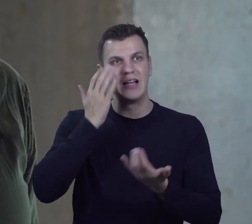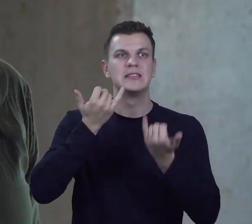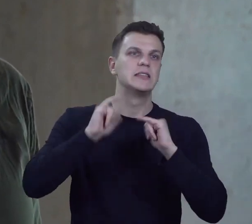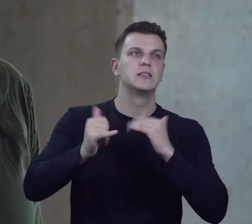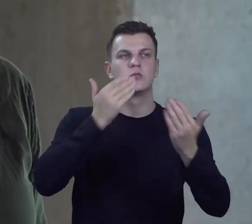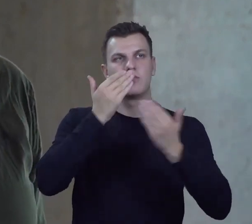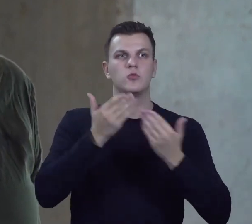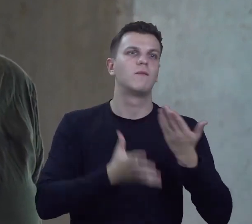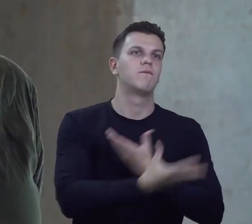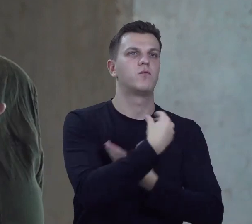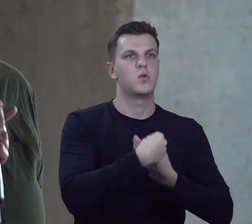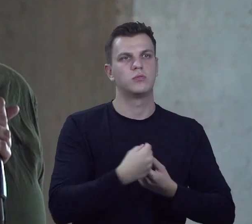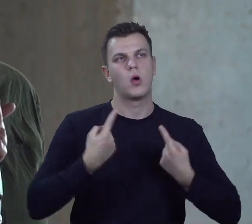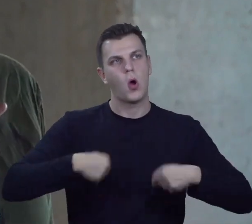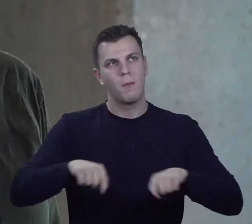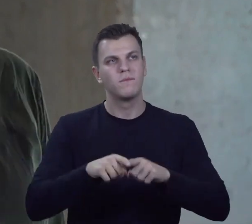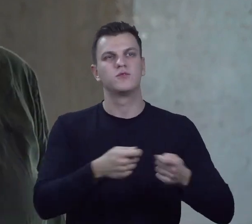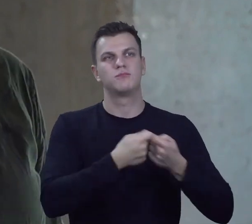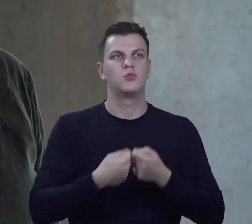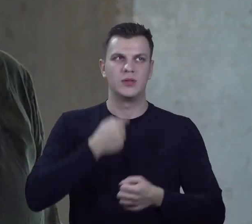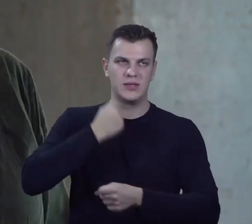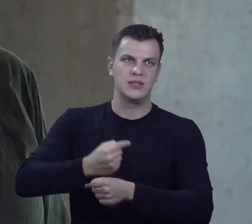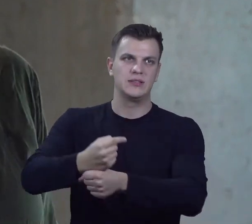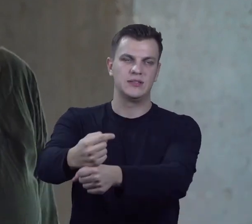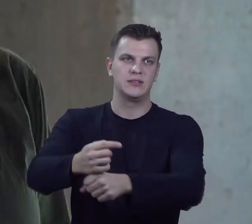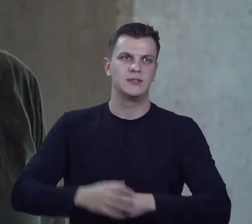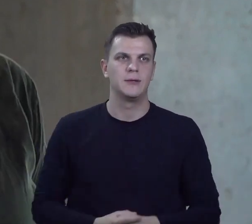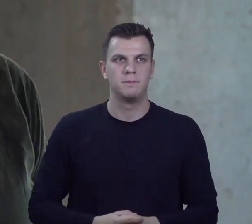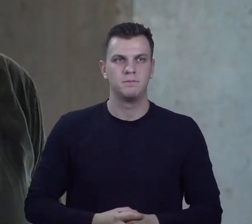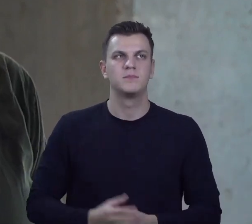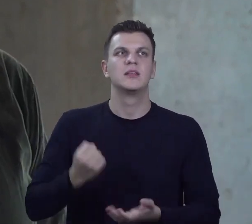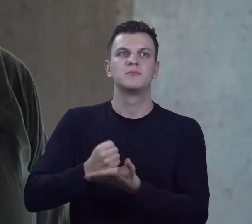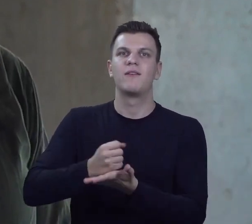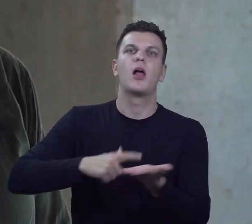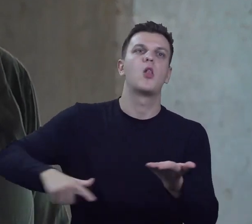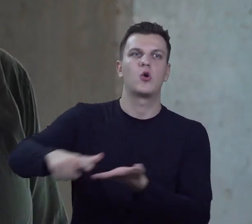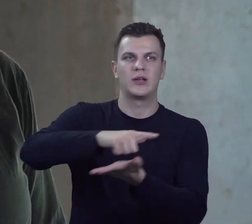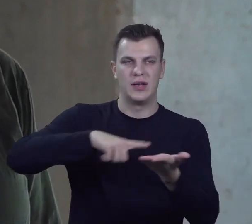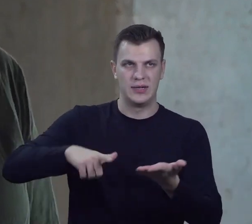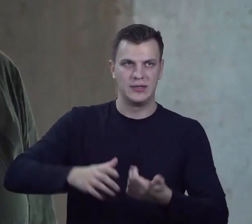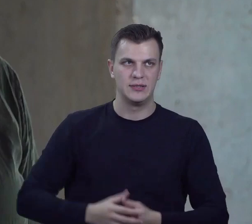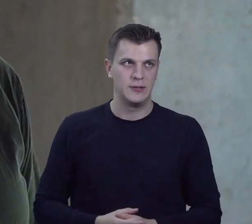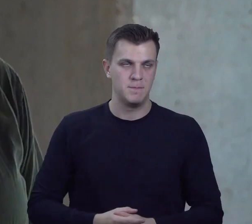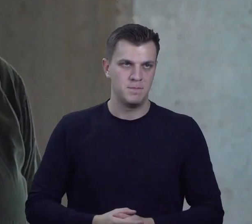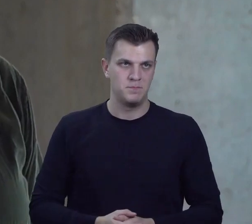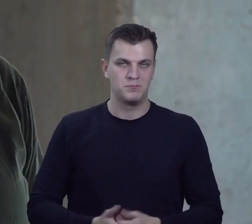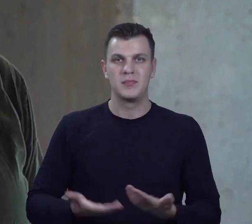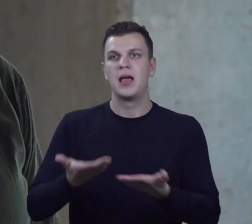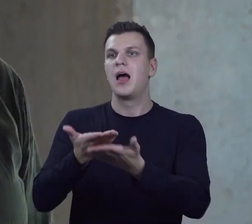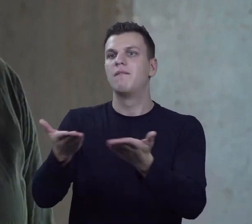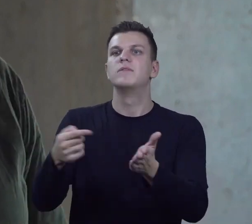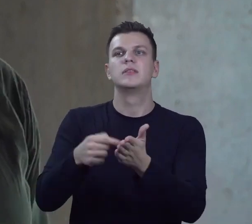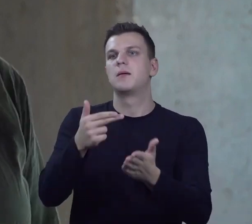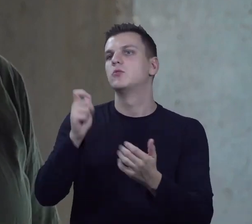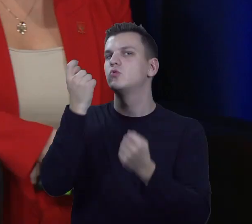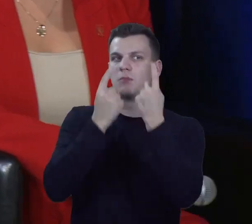obywateli do wspólnego podejmowania decyzji o lokalnych sprawach i co Państwo na ten temat sądzą.